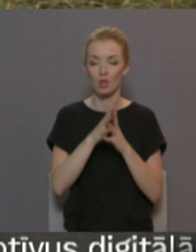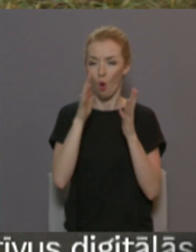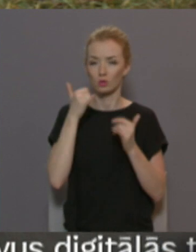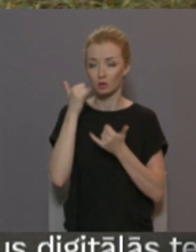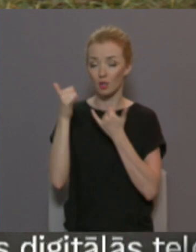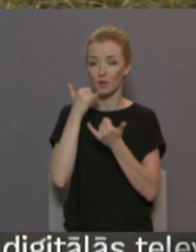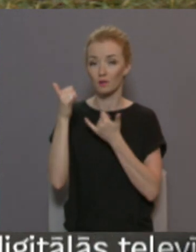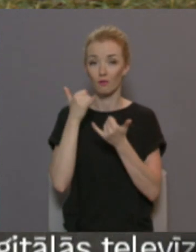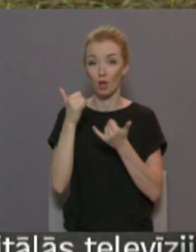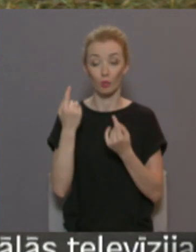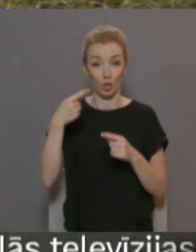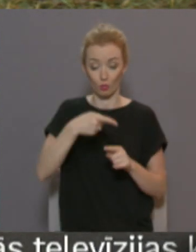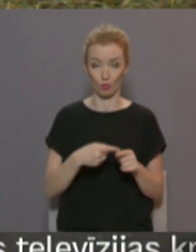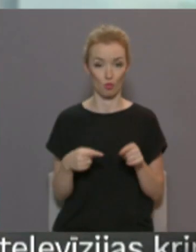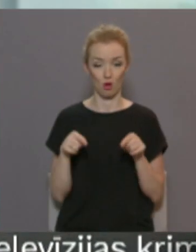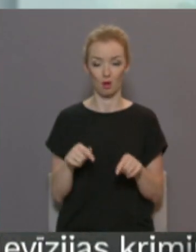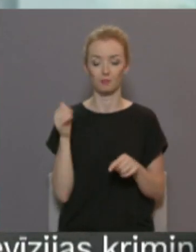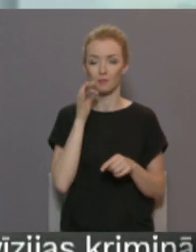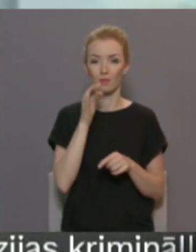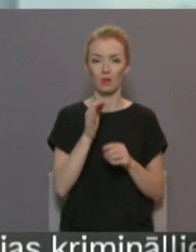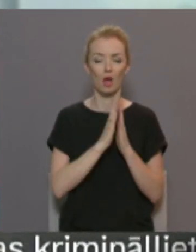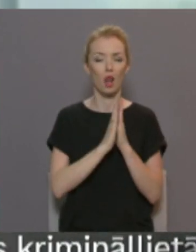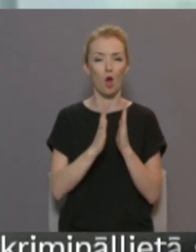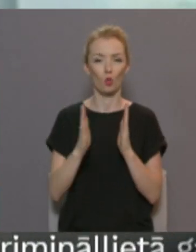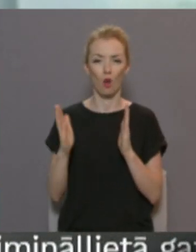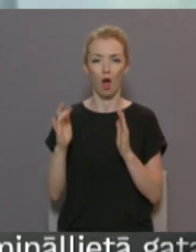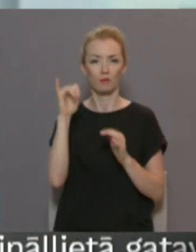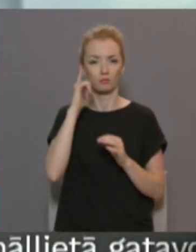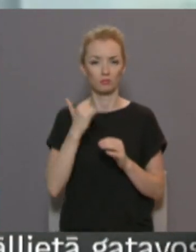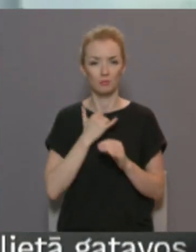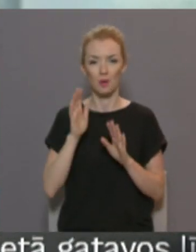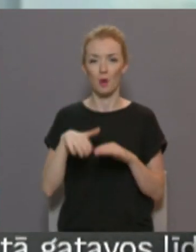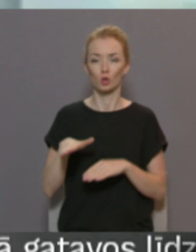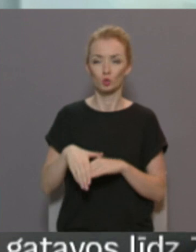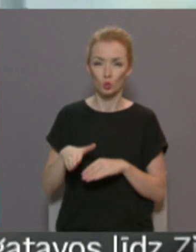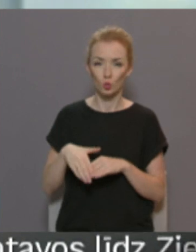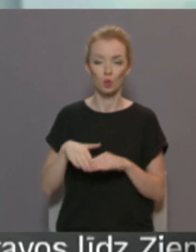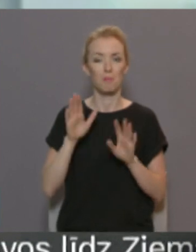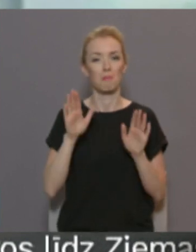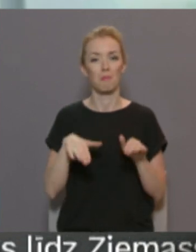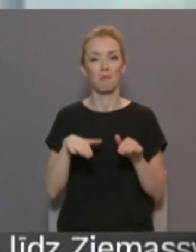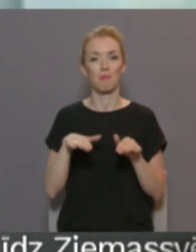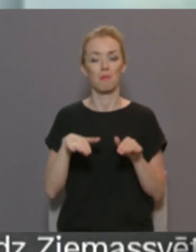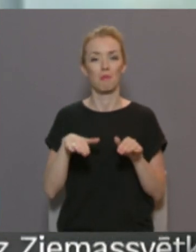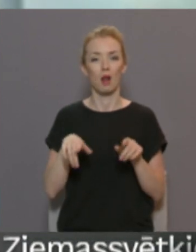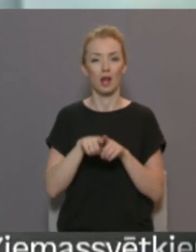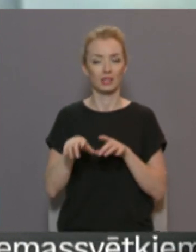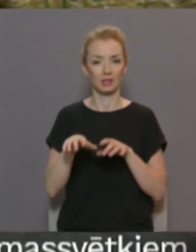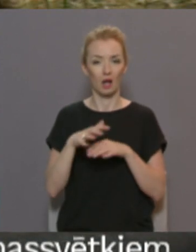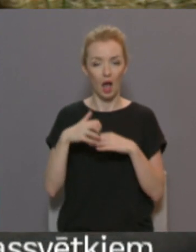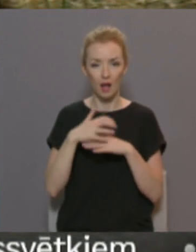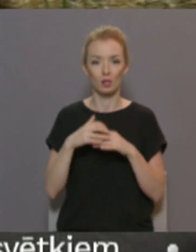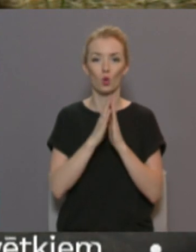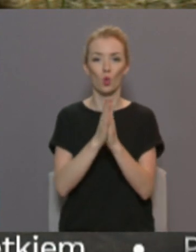esot pirmo reizi. Ļoti regulāri kastajā laikā bija zvani gan par suņiem pārkarsušiem, kur policija lūdzu palīdzību